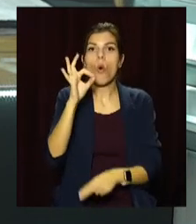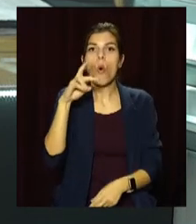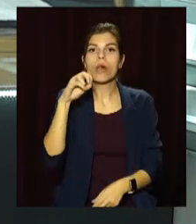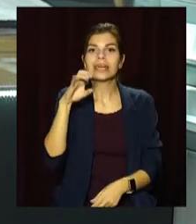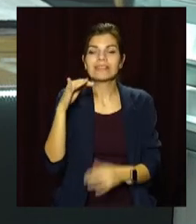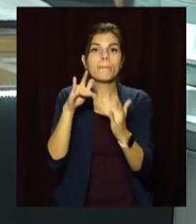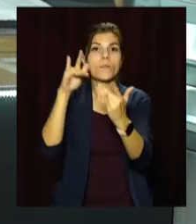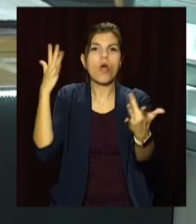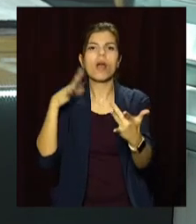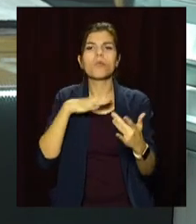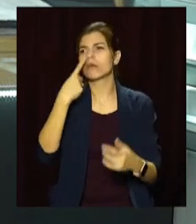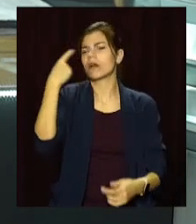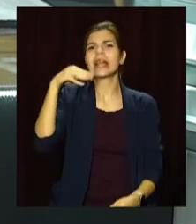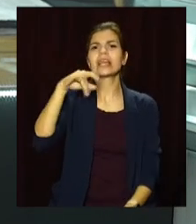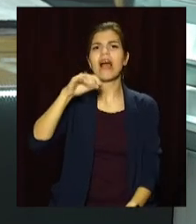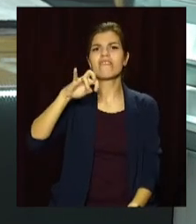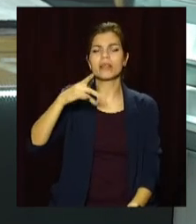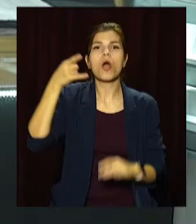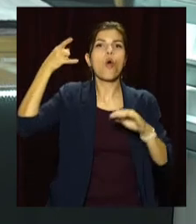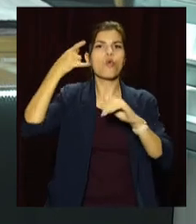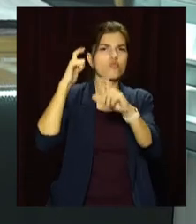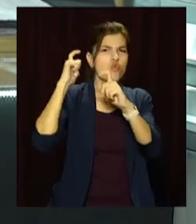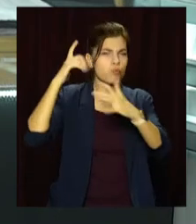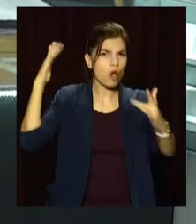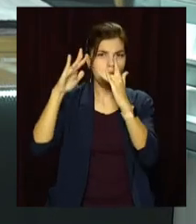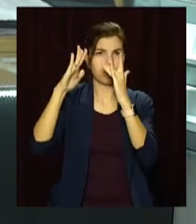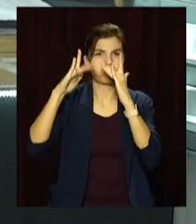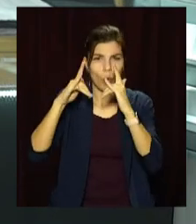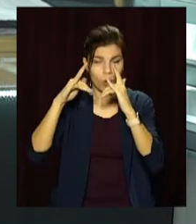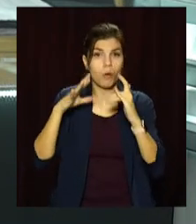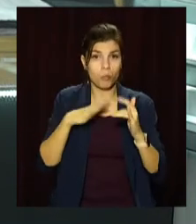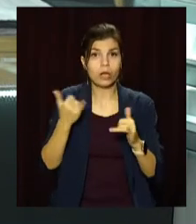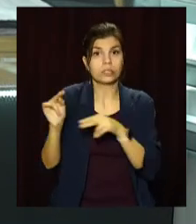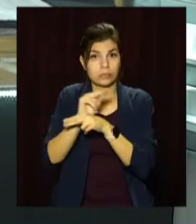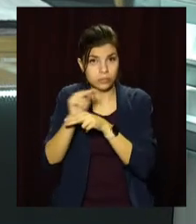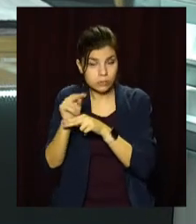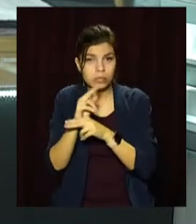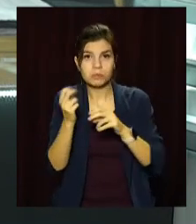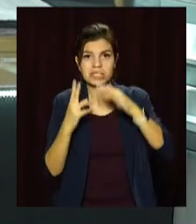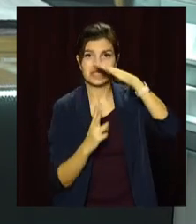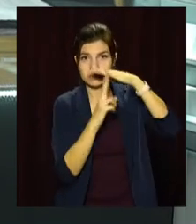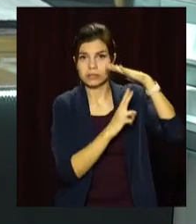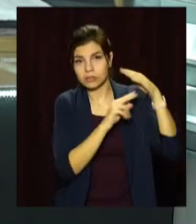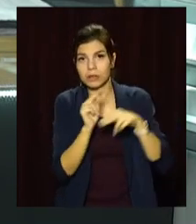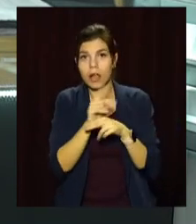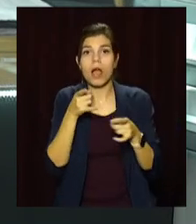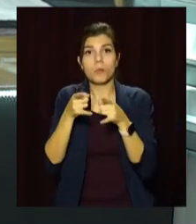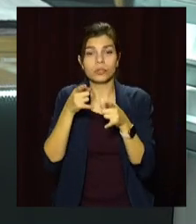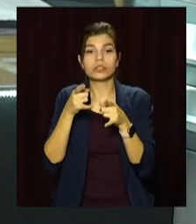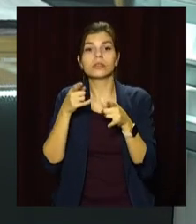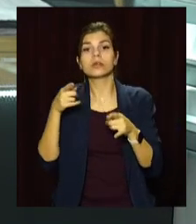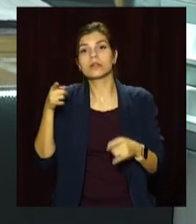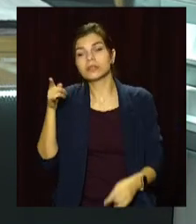мосту, який обвалився ще в травні під вантажівкою. Наразі там встановлена понтонна переправа, якою автівки добираються з одного